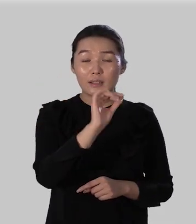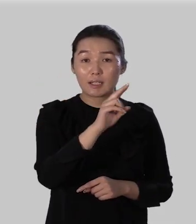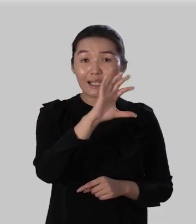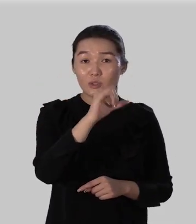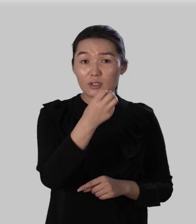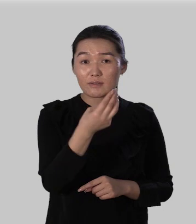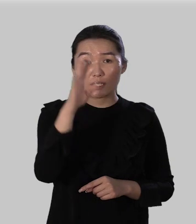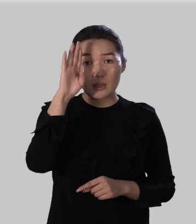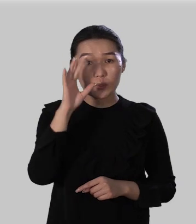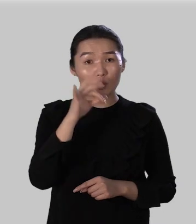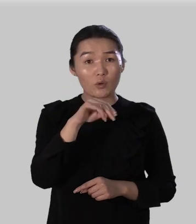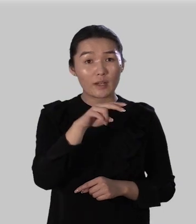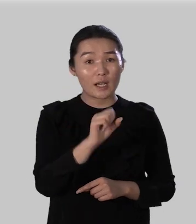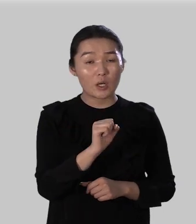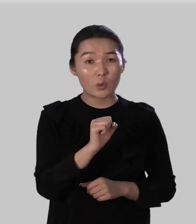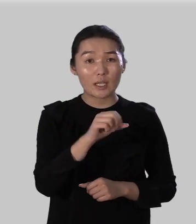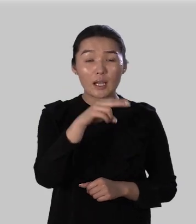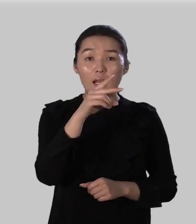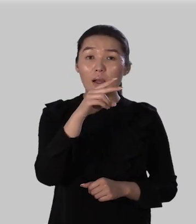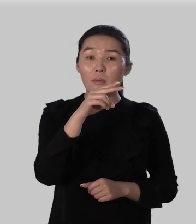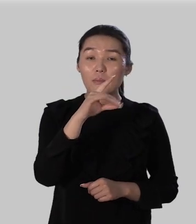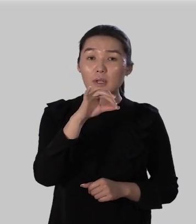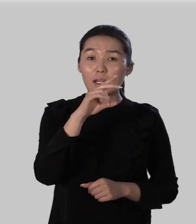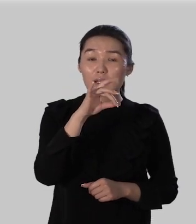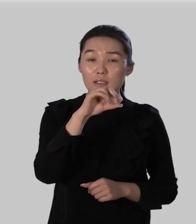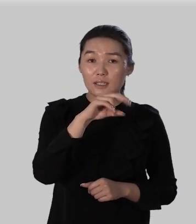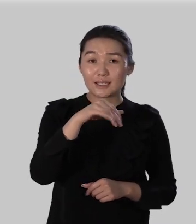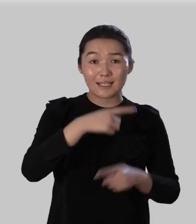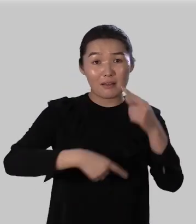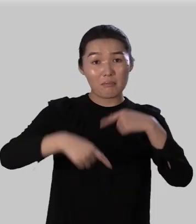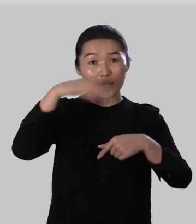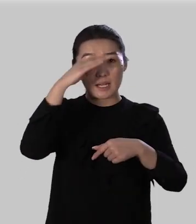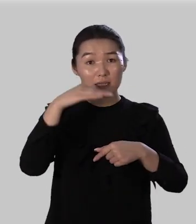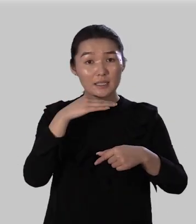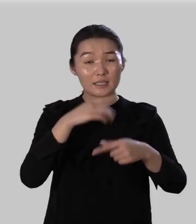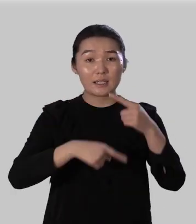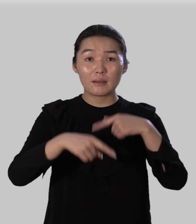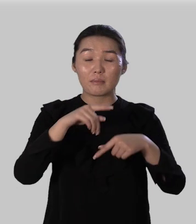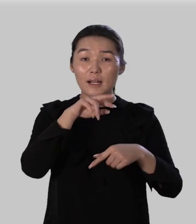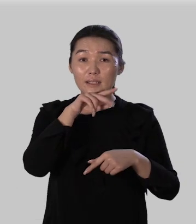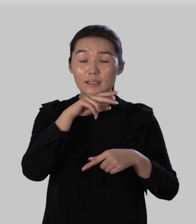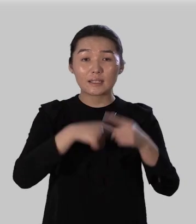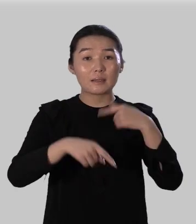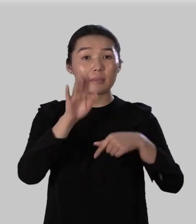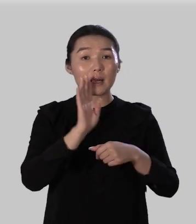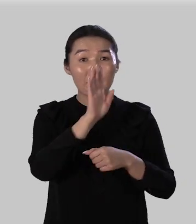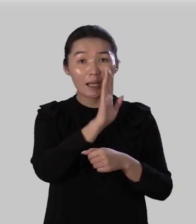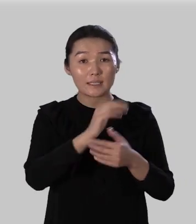существительное мужского рода прародитель праотец прадеды и праматери